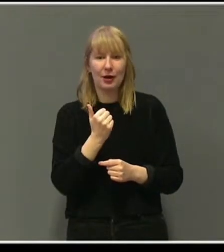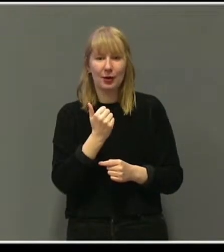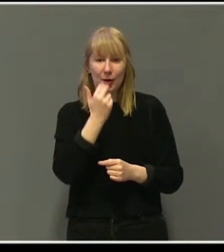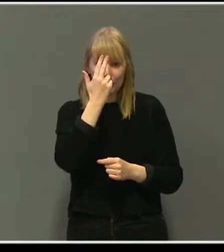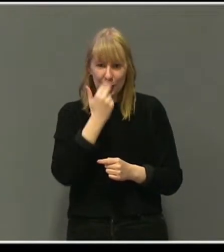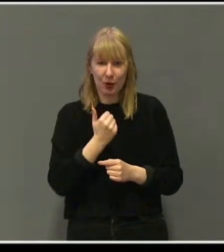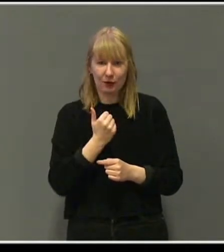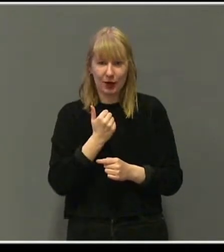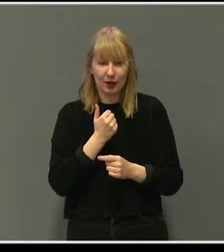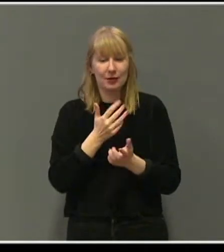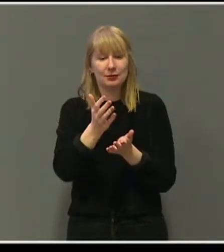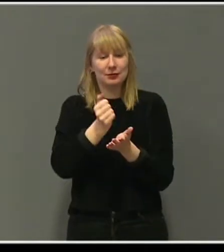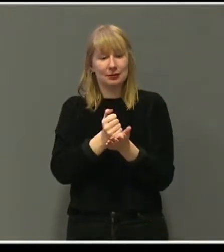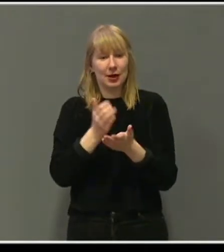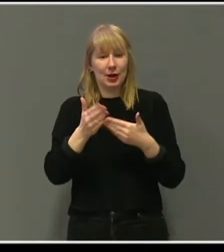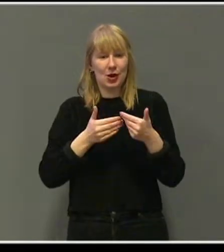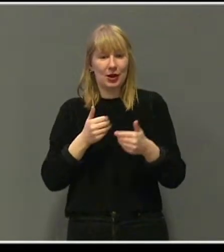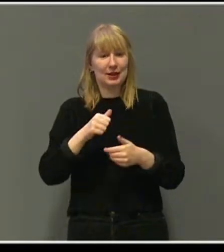lokale fotballaget.